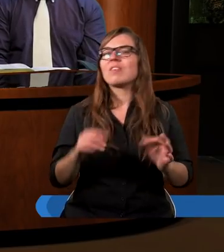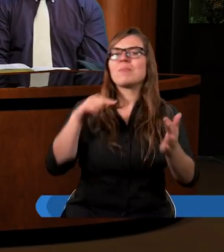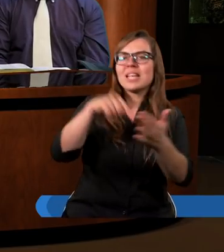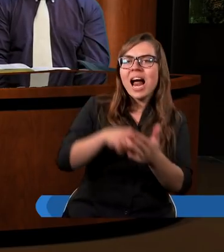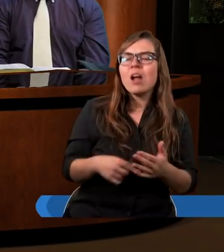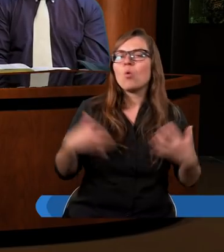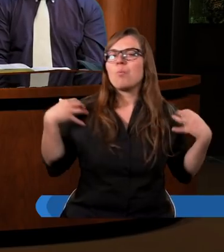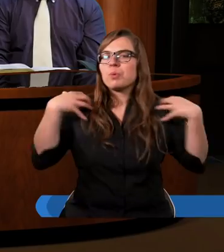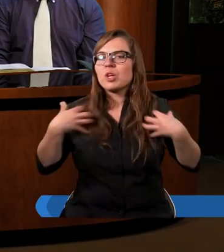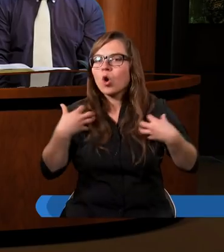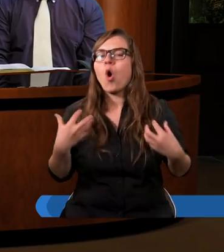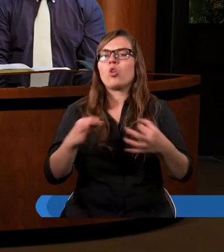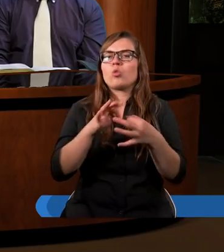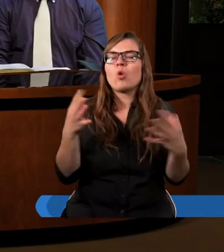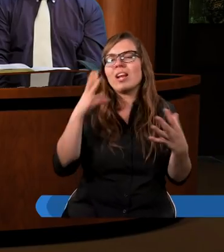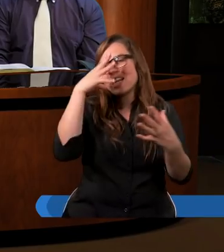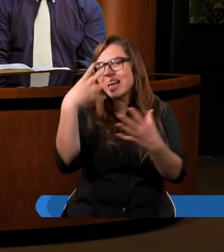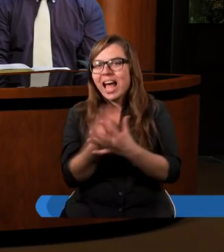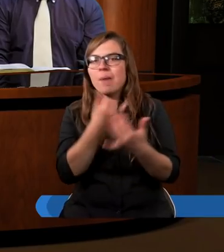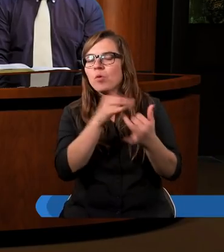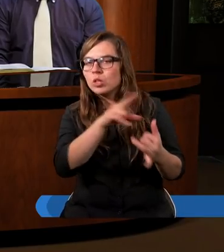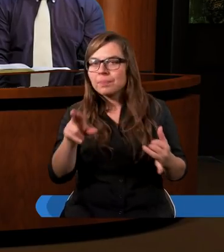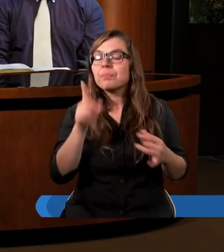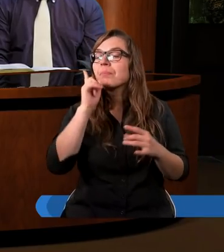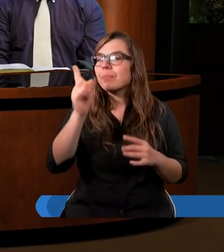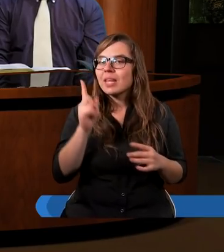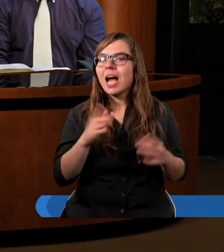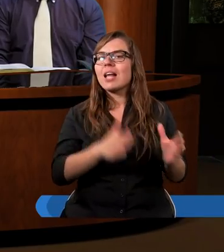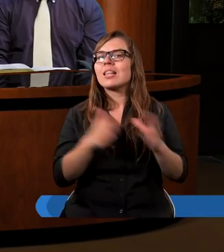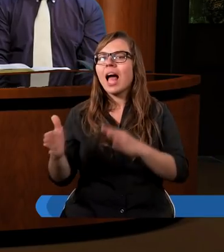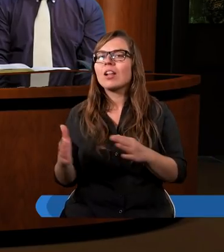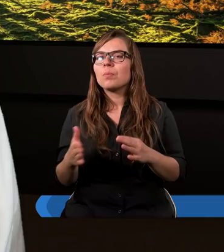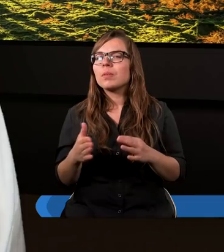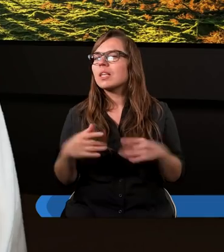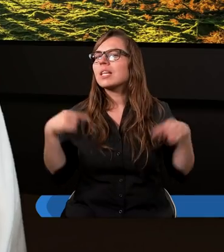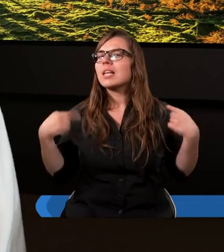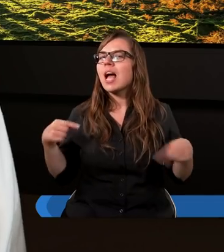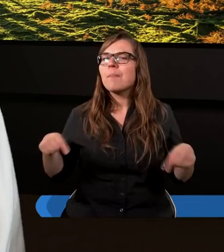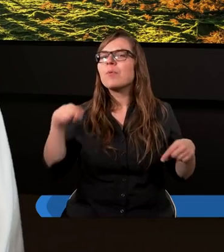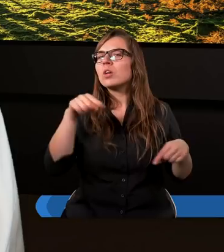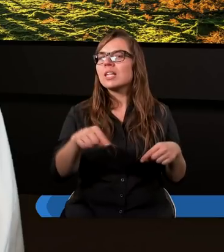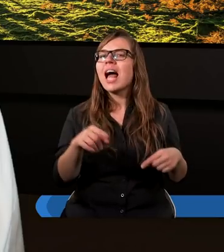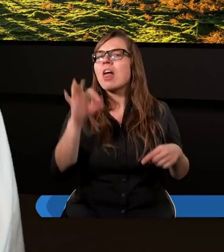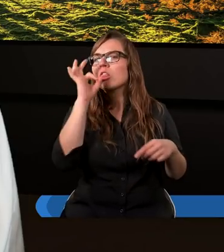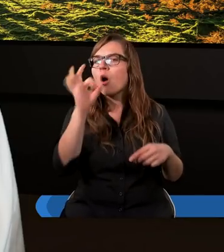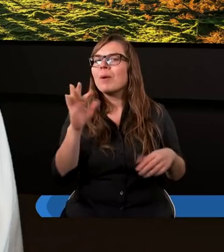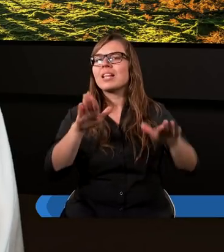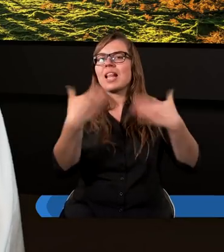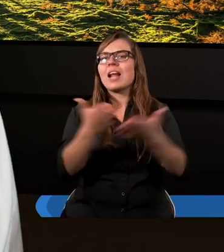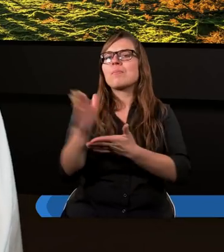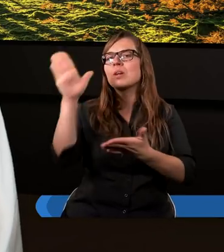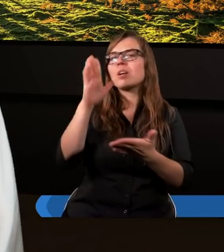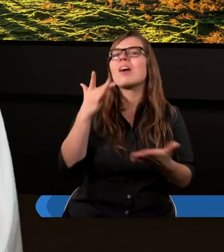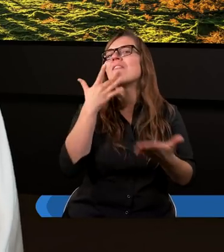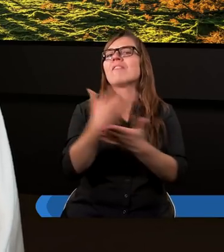była przyroda, to było złoto, to było srebro. Natomiast nie były te dobra dane przez